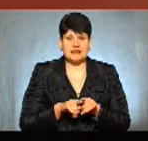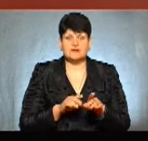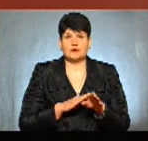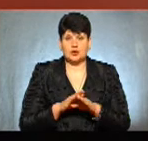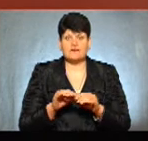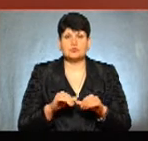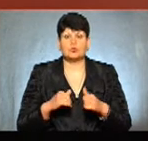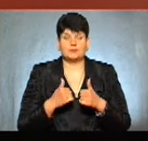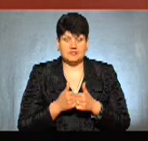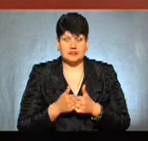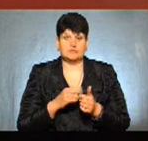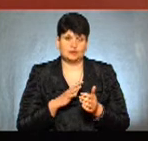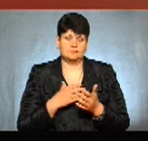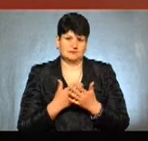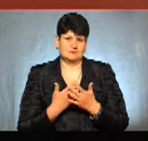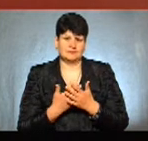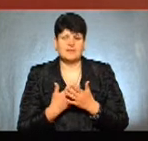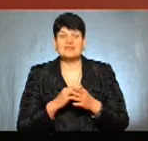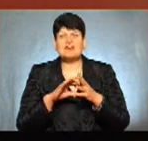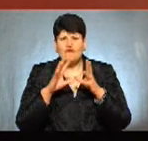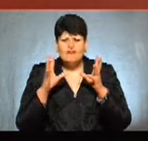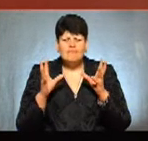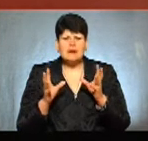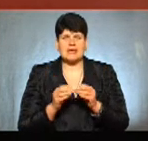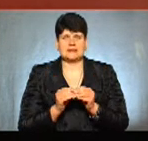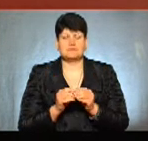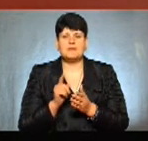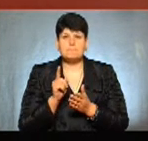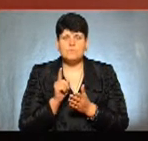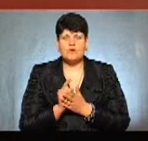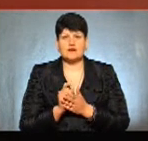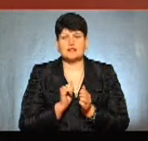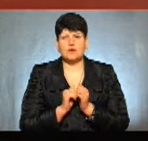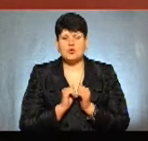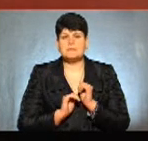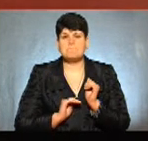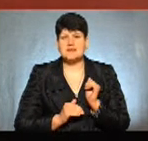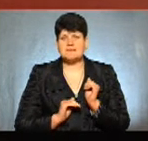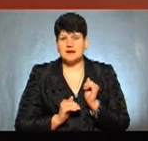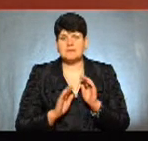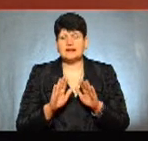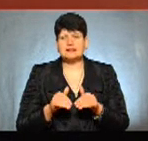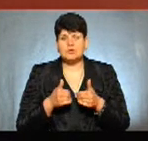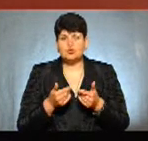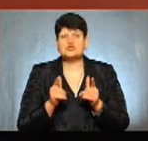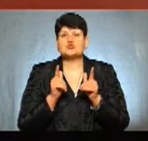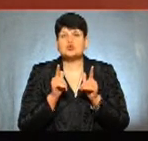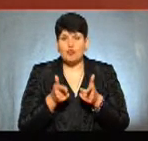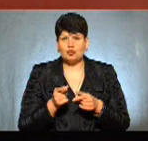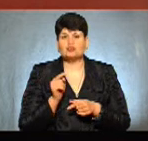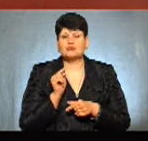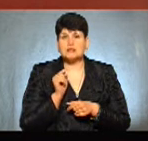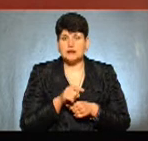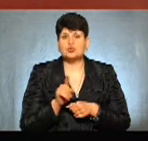комітетом, вони теж були типи, які, в принципі, повинні, кожен підприємець, даючи згоду на те, що